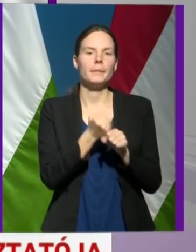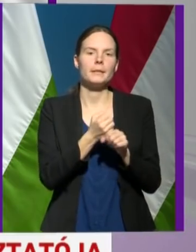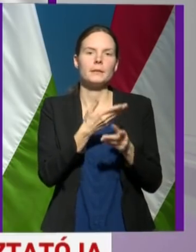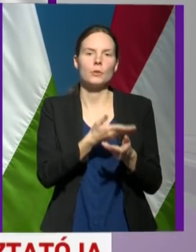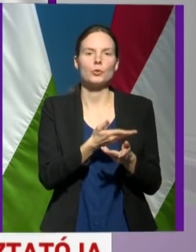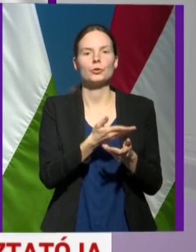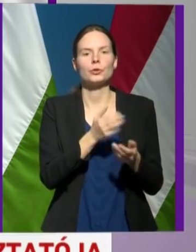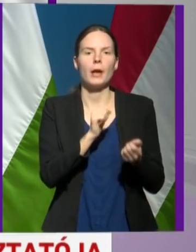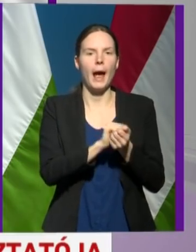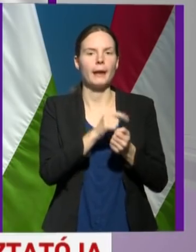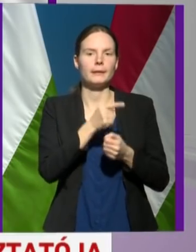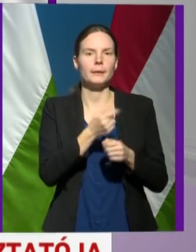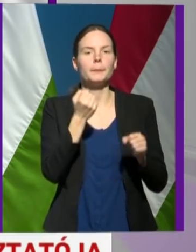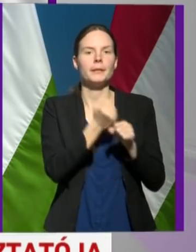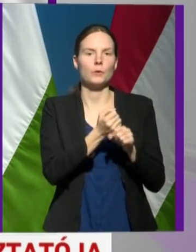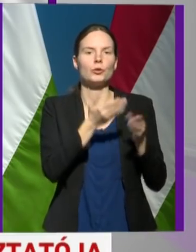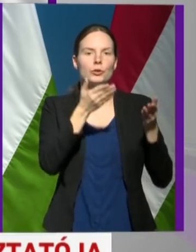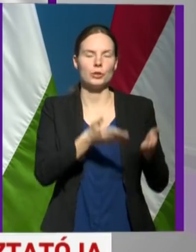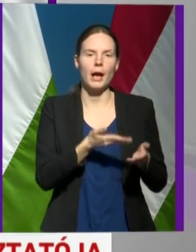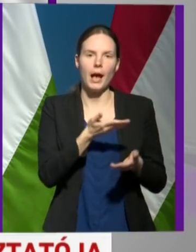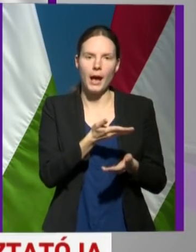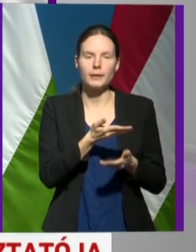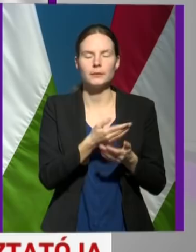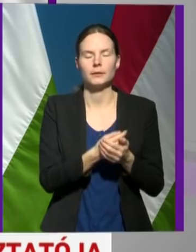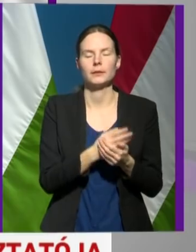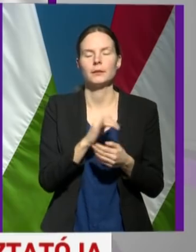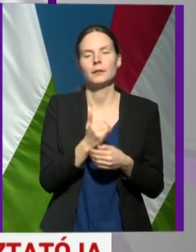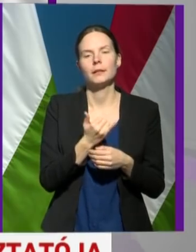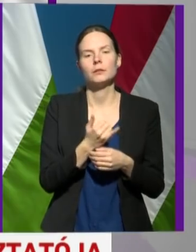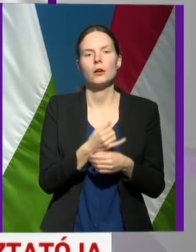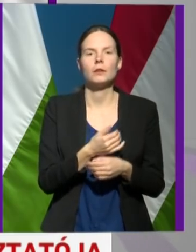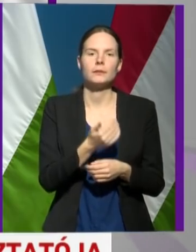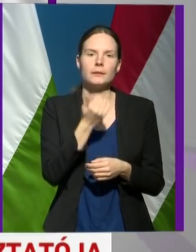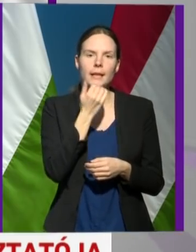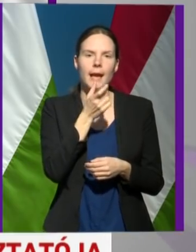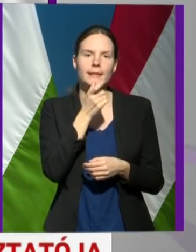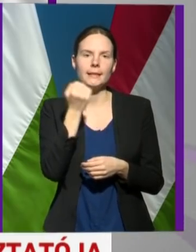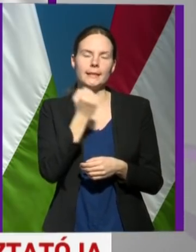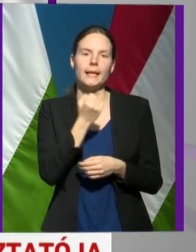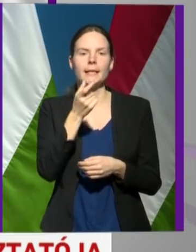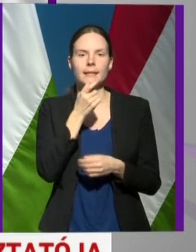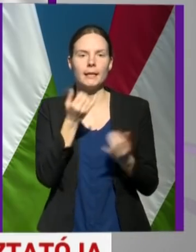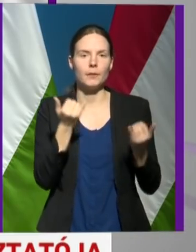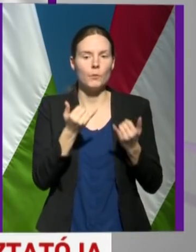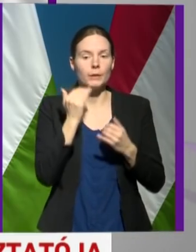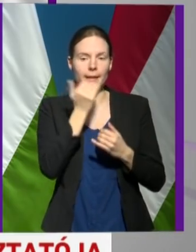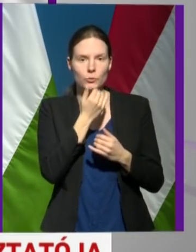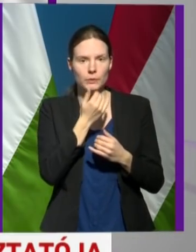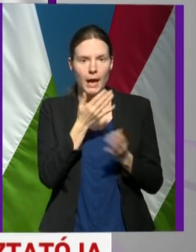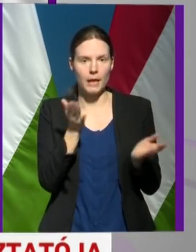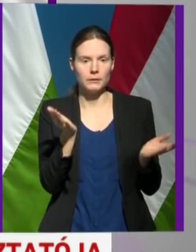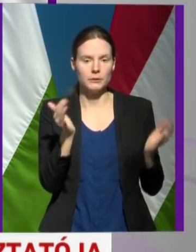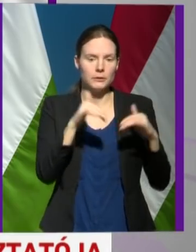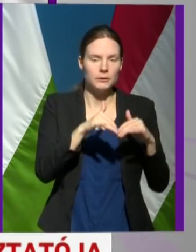Egészségbiztonsági Bizottsága, és az ECDC nem hív össze ma délután három